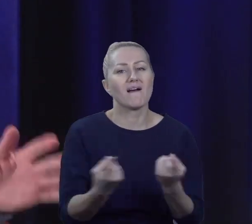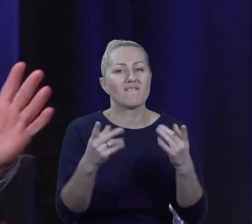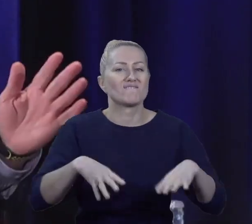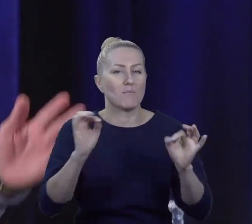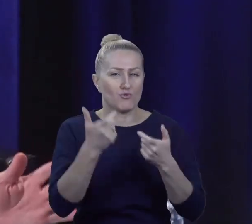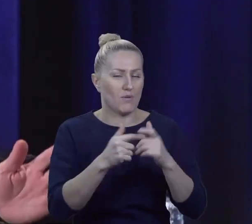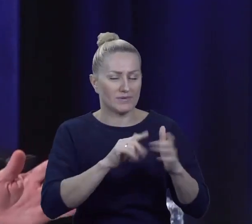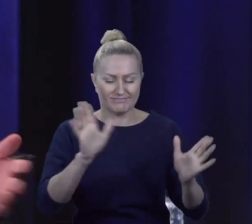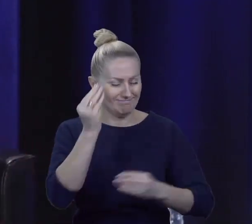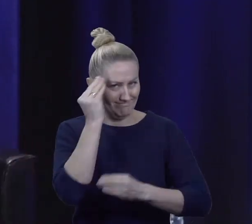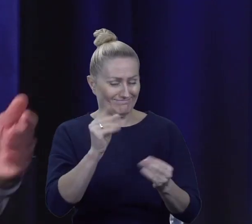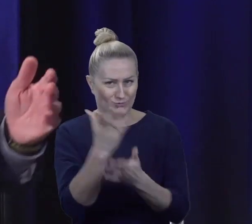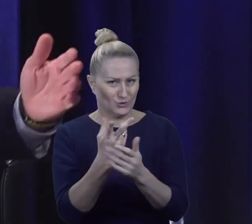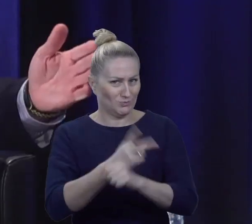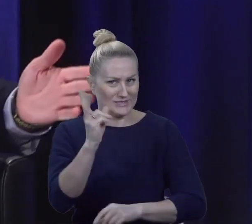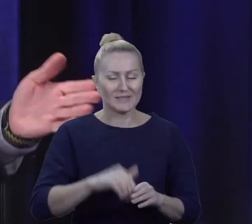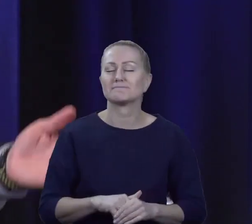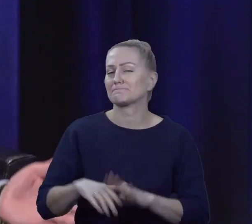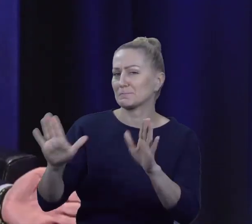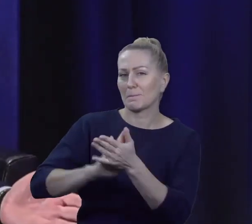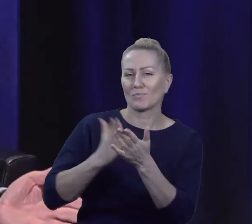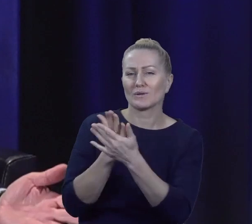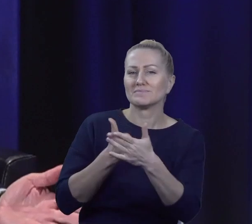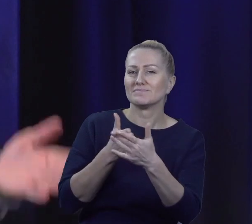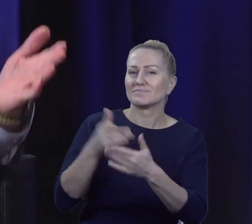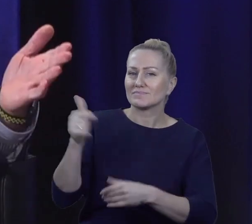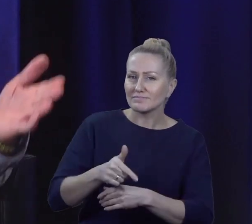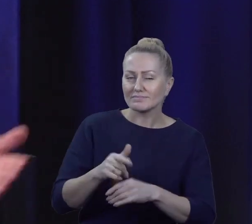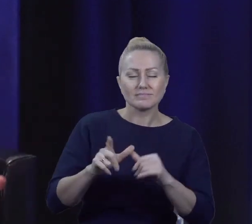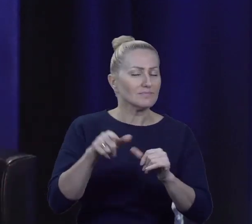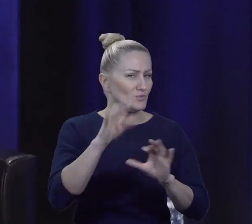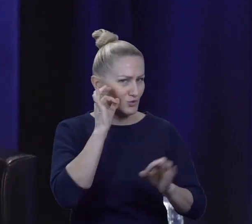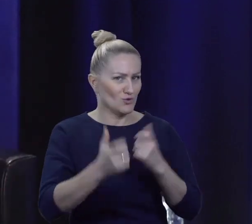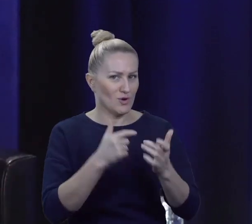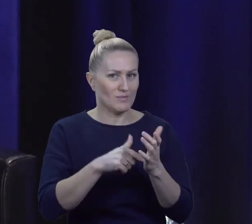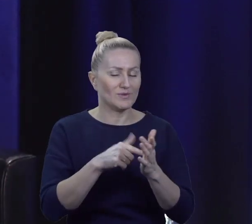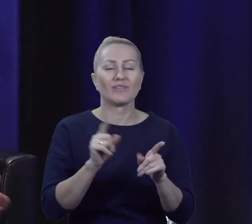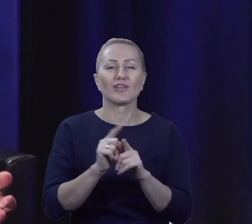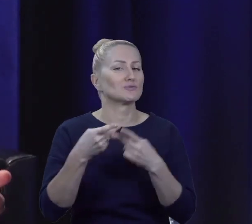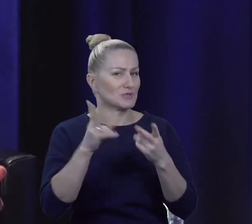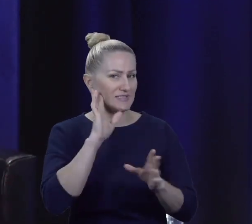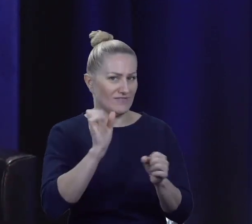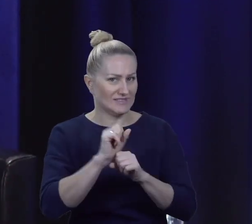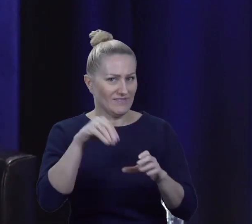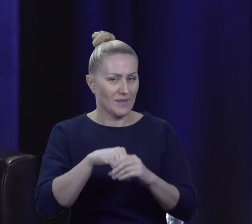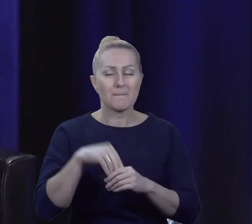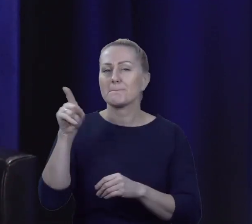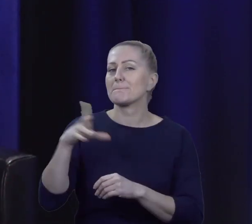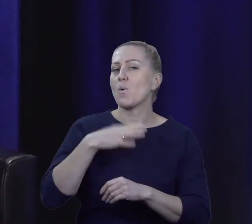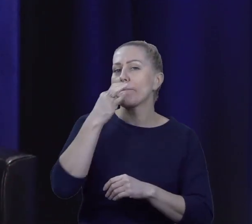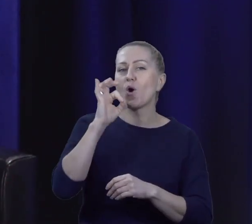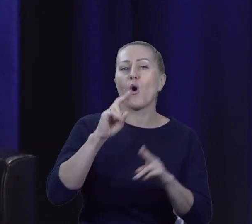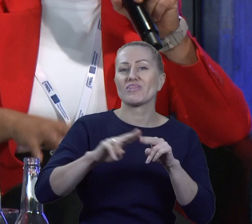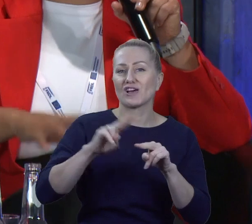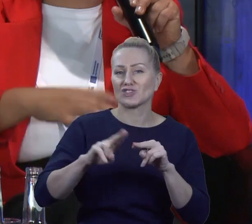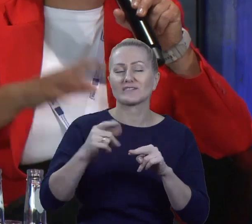totalna przesada. Dziękuję bardzo. Ale są to dobre rzeczy, bo to jest również przekaz informacyjny. Pani zapytała o narzędzia. To ja powiem